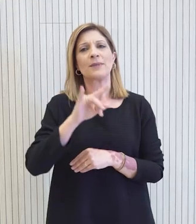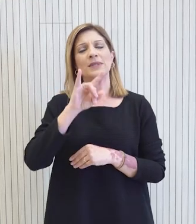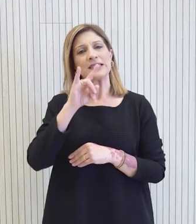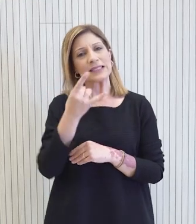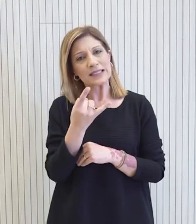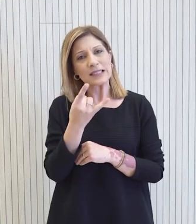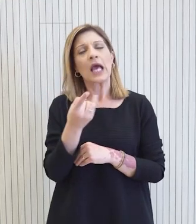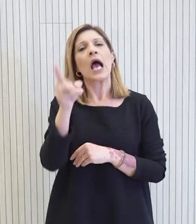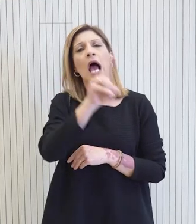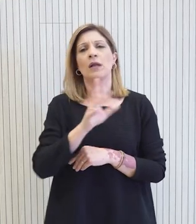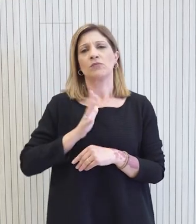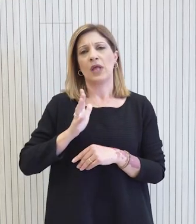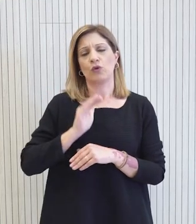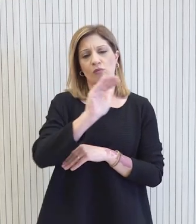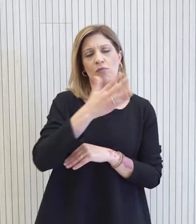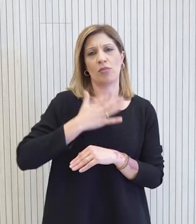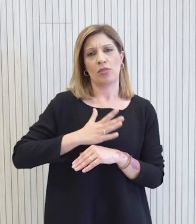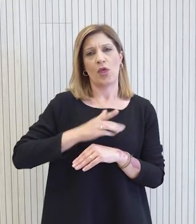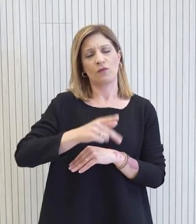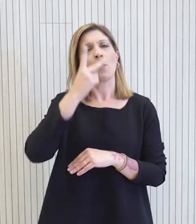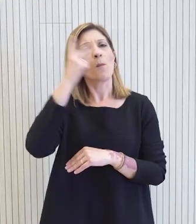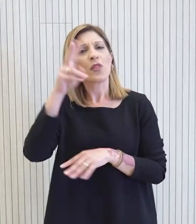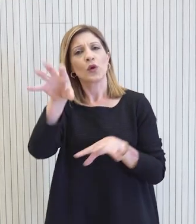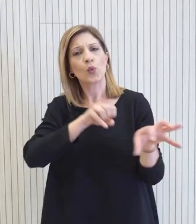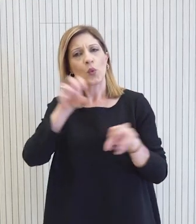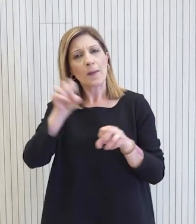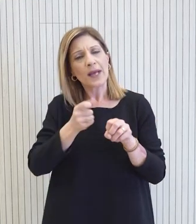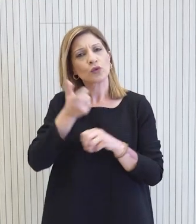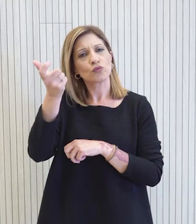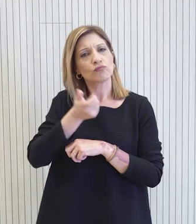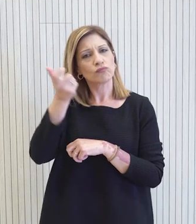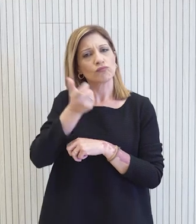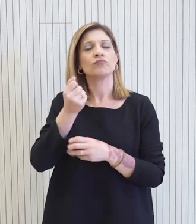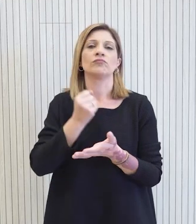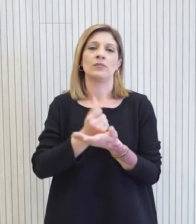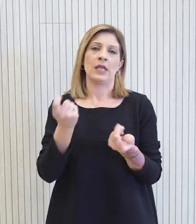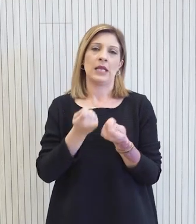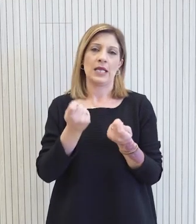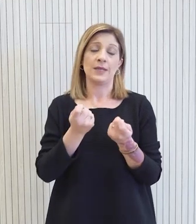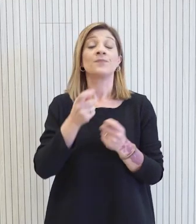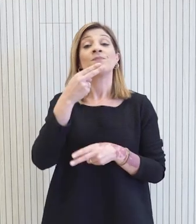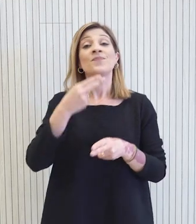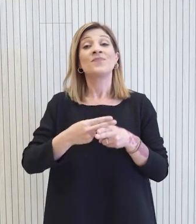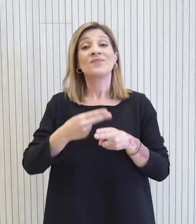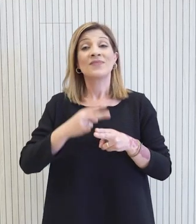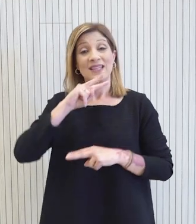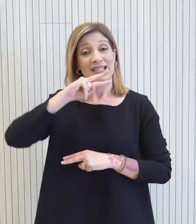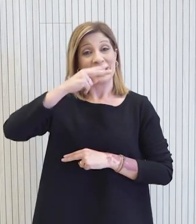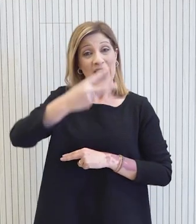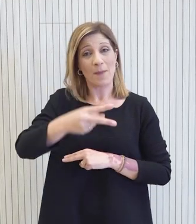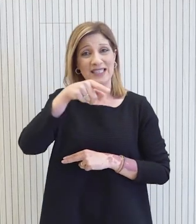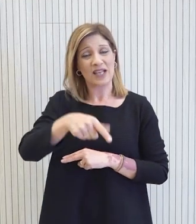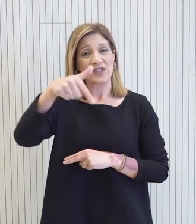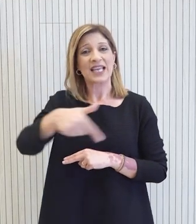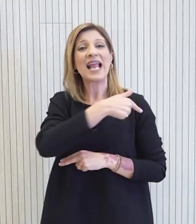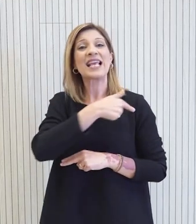είτε προς τα φυσικά πρόσωπα που αποτελούν τους τελικούς δικαιούχους και ως εκ τούτου δύναται να εφαρμοστεί. Η απαραίτητη θετική απάντηση της Γενικής